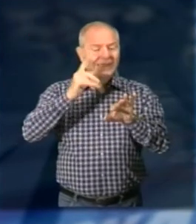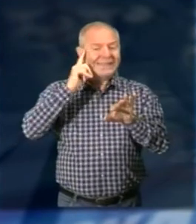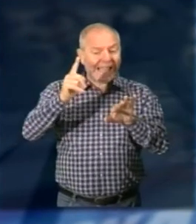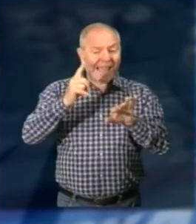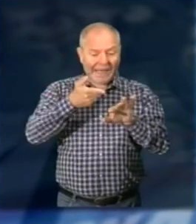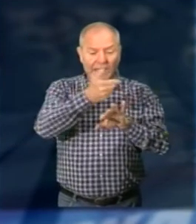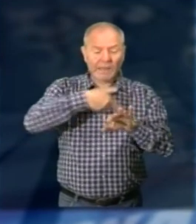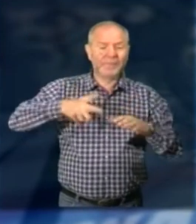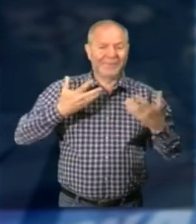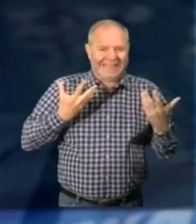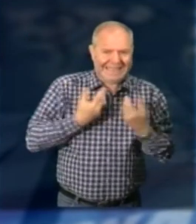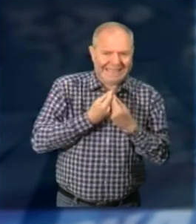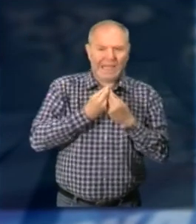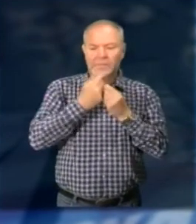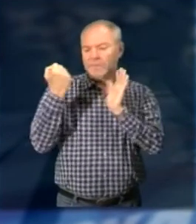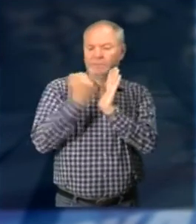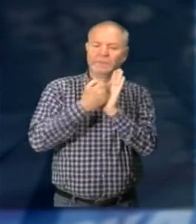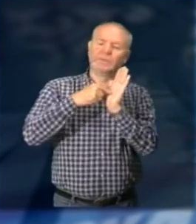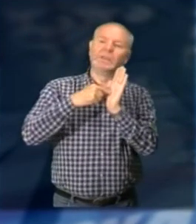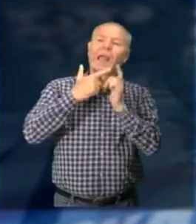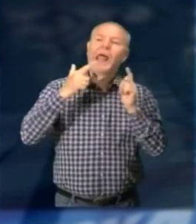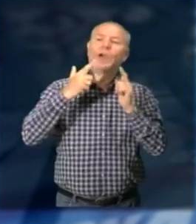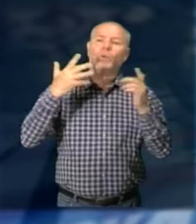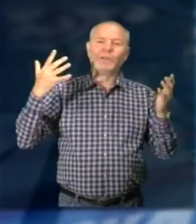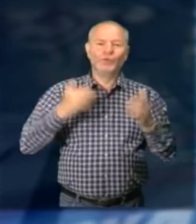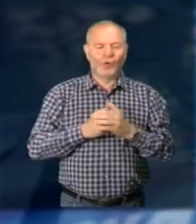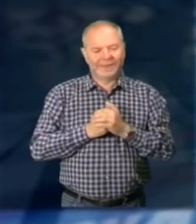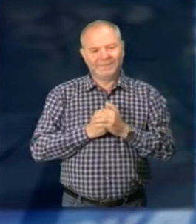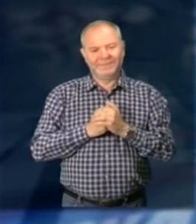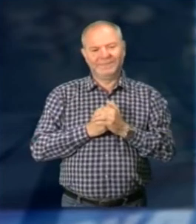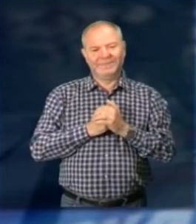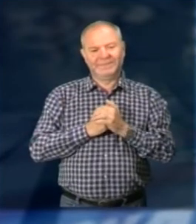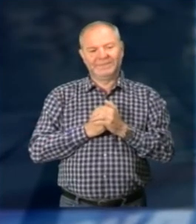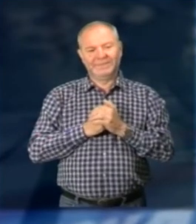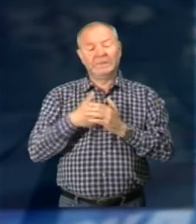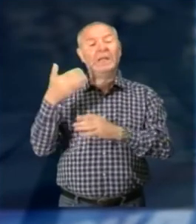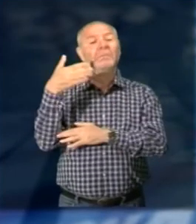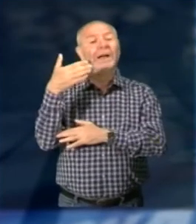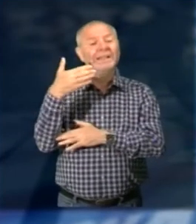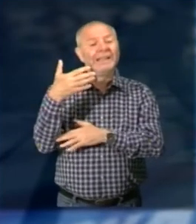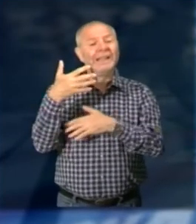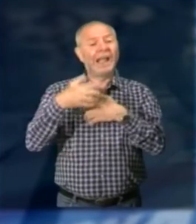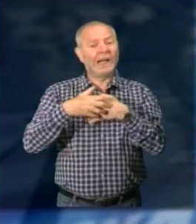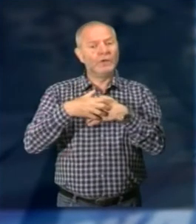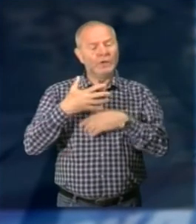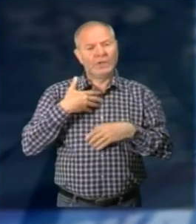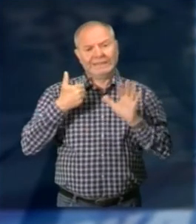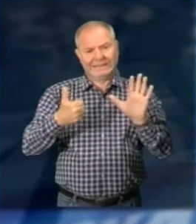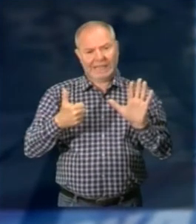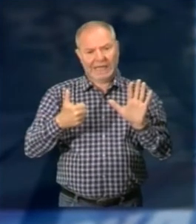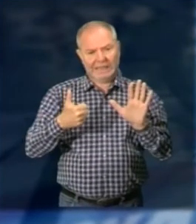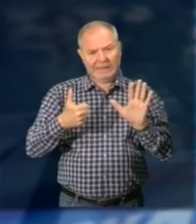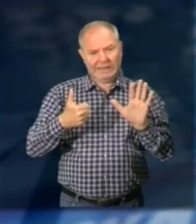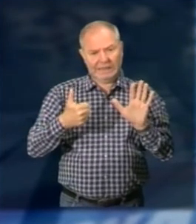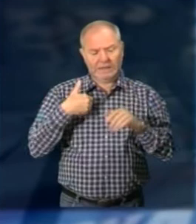insieme a costruire il brand del Lago Maggiore Le bandiere arancioni sono molto importanti in tutto il VCO, ce ne sono sei Avete